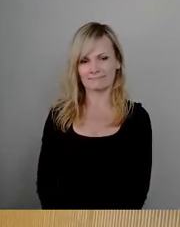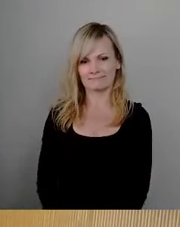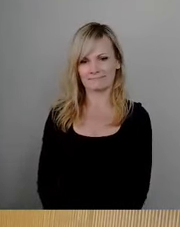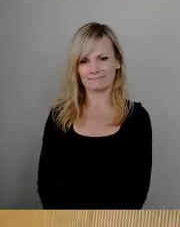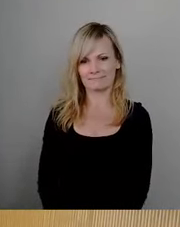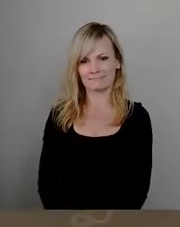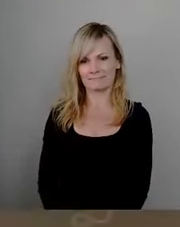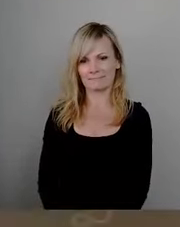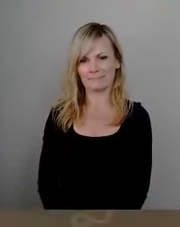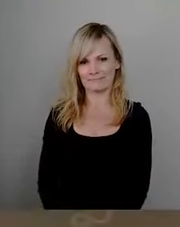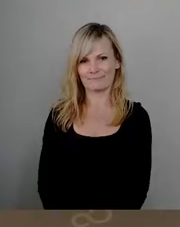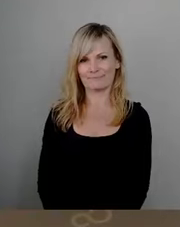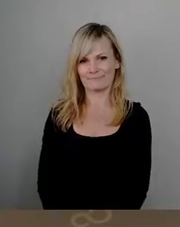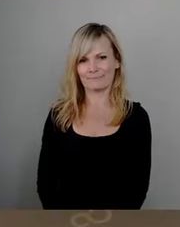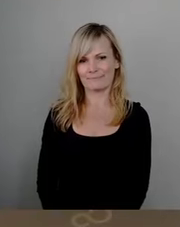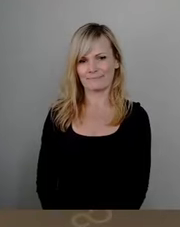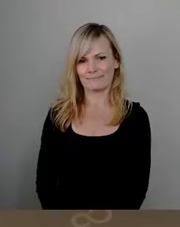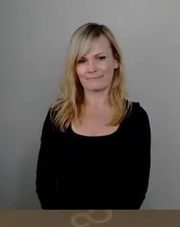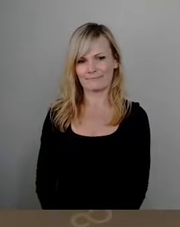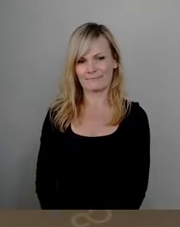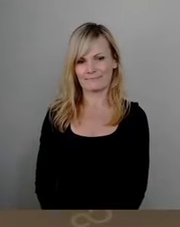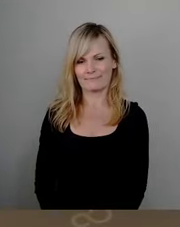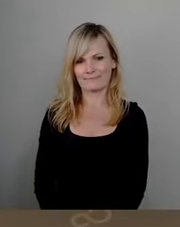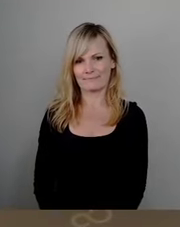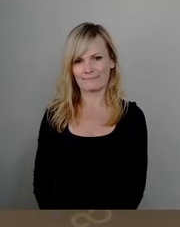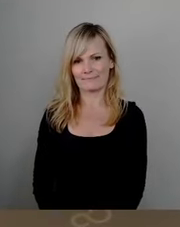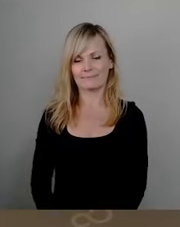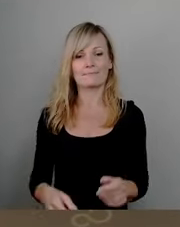Gut, ich bitte um Aufmerksamkeit und wurde